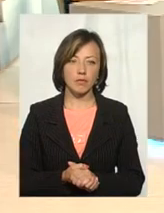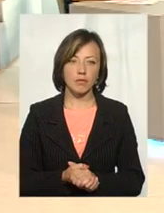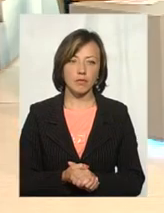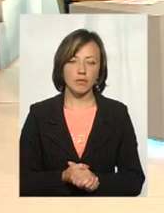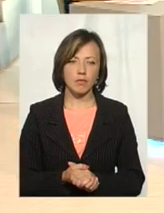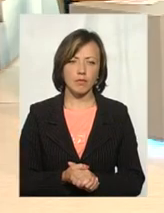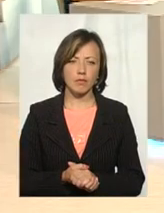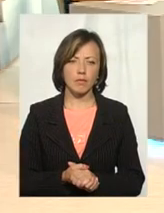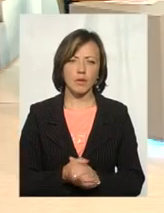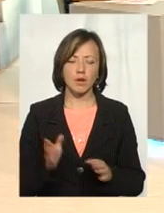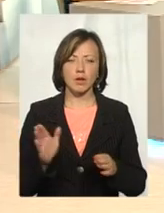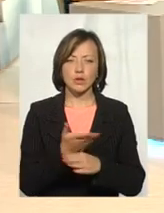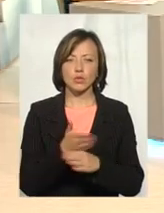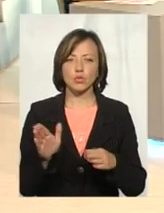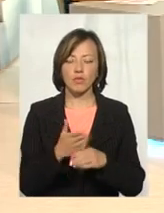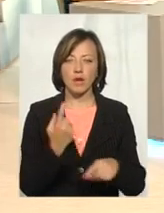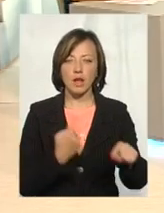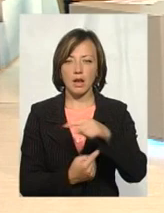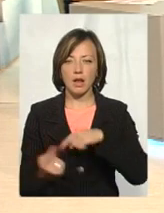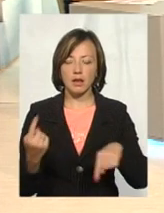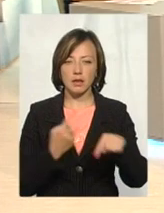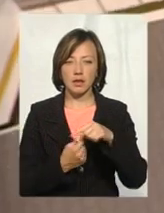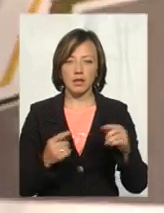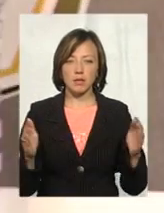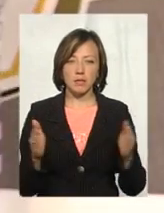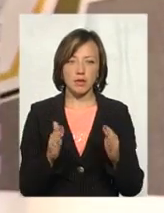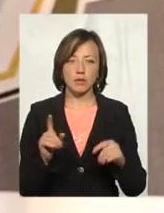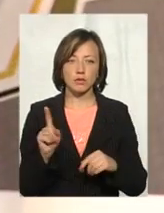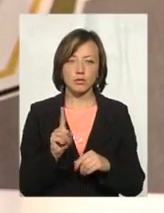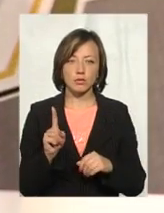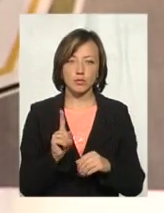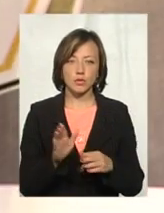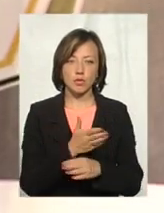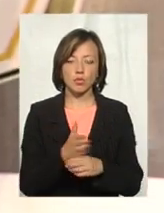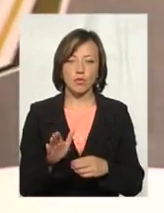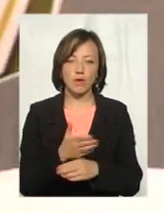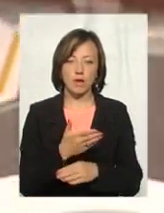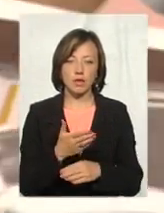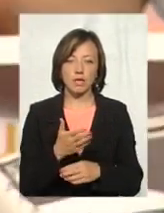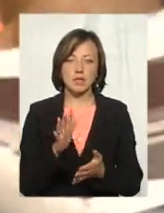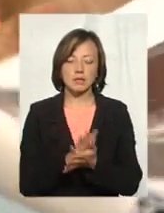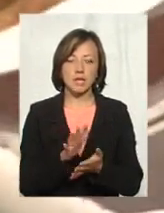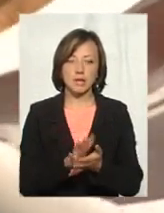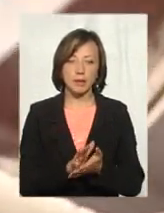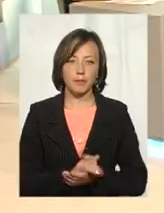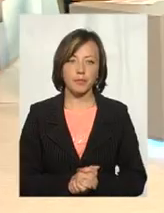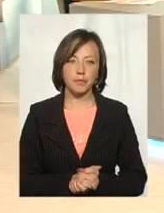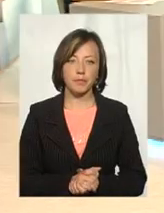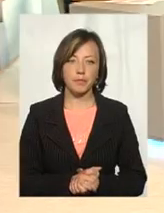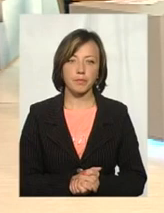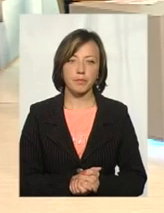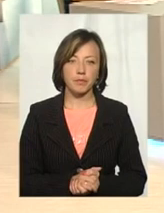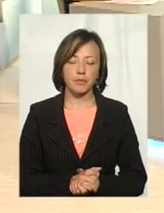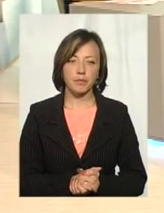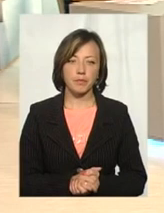збрізька. Сортувальна лінія, для того, щоб сортувати відповідне сміття. Далі